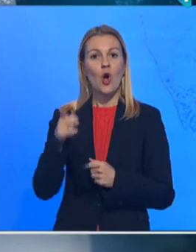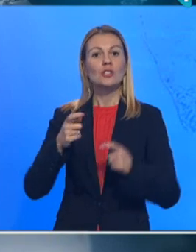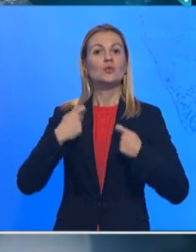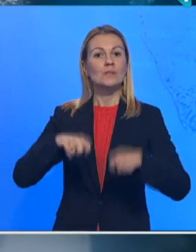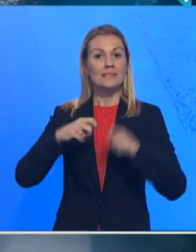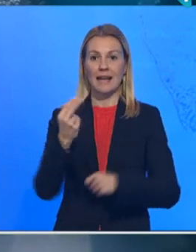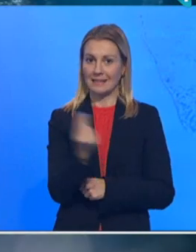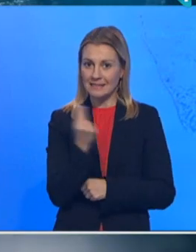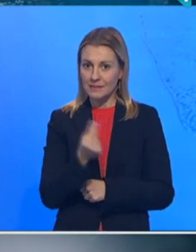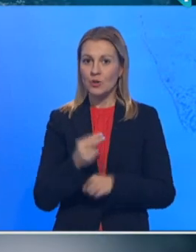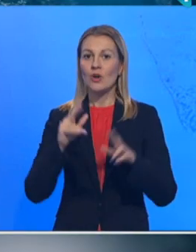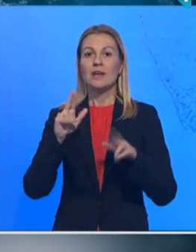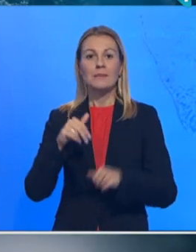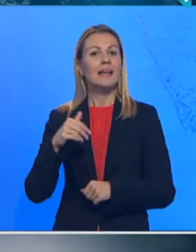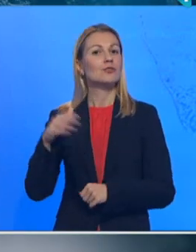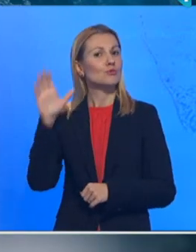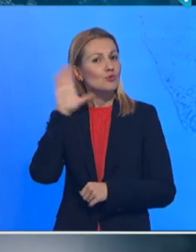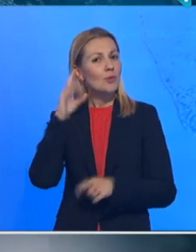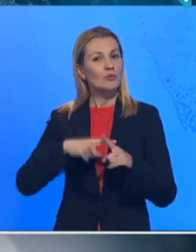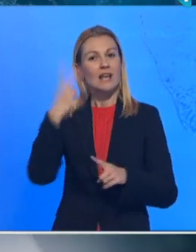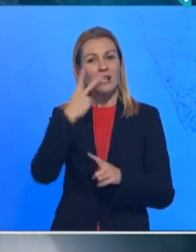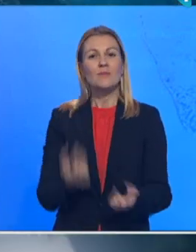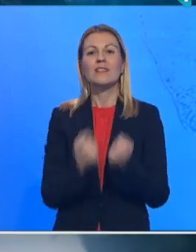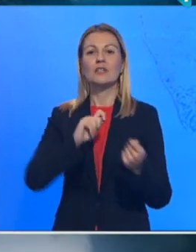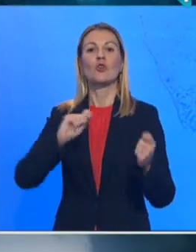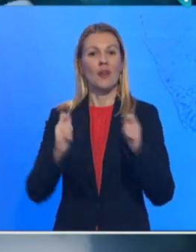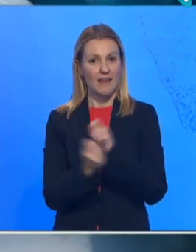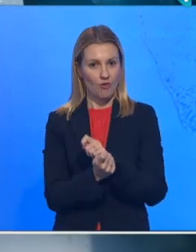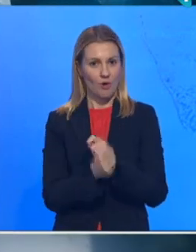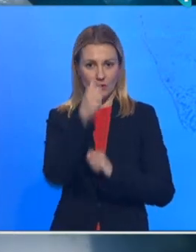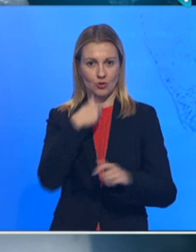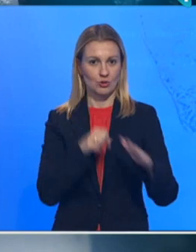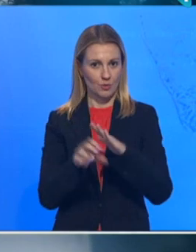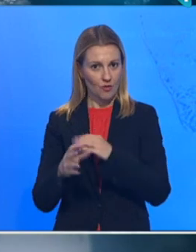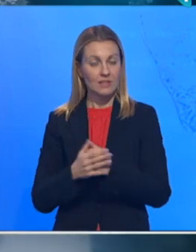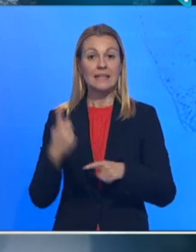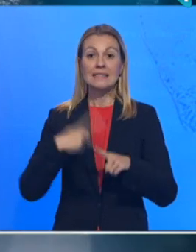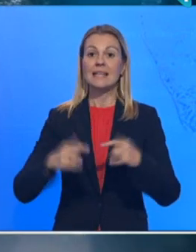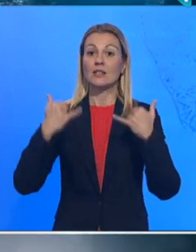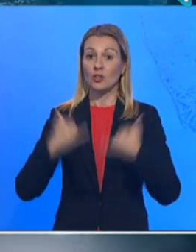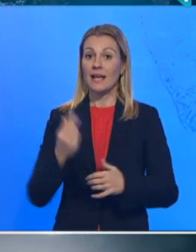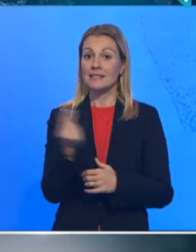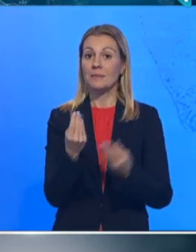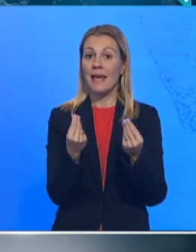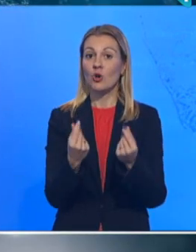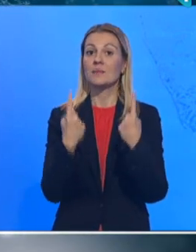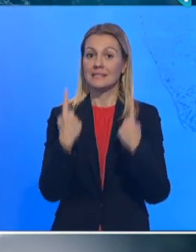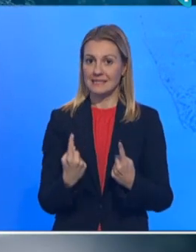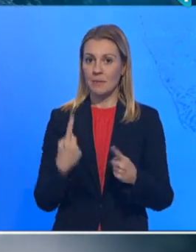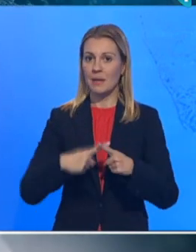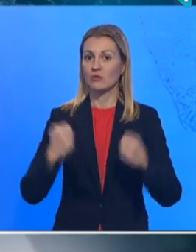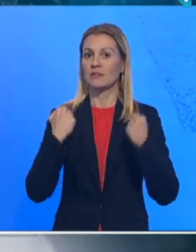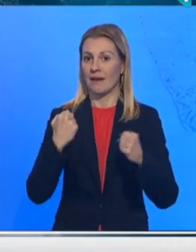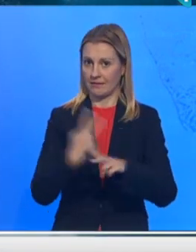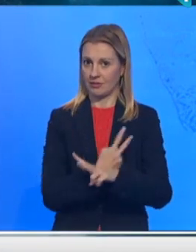Srbiju, imali su sluha i razumevanja za teške reforme koje smo sprovodili. Zato je danas Srbija ekonomski stabilna i